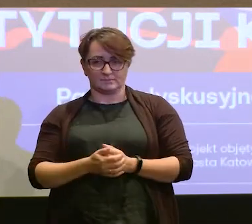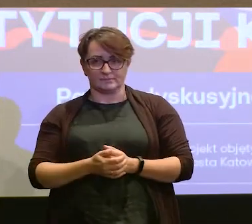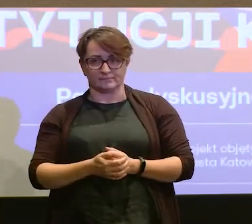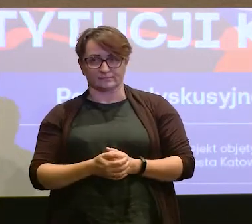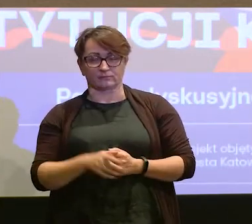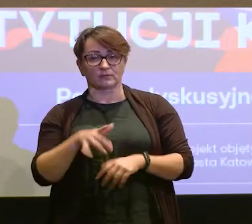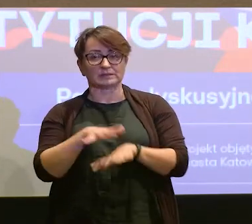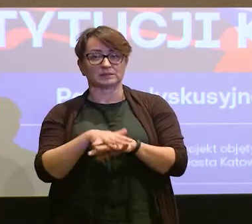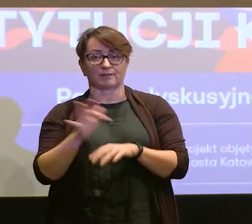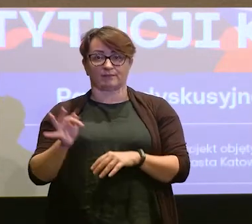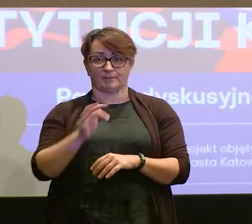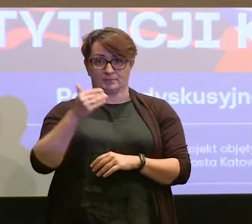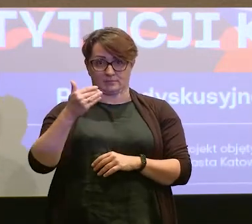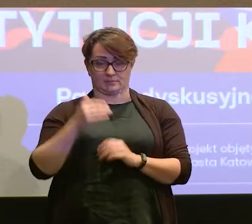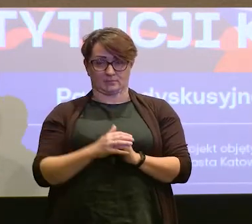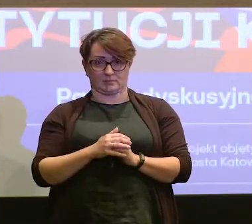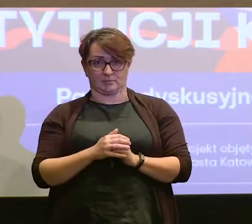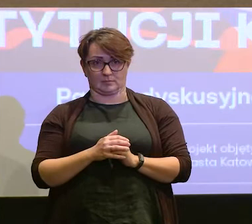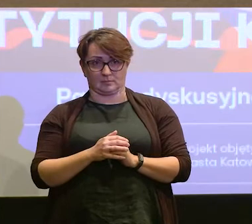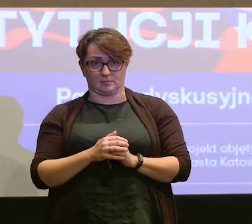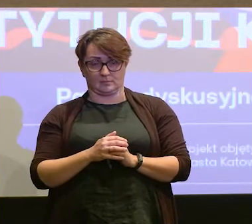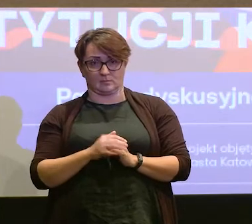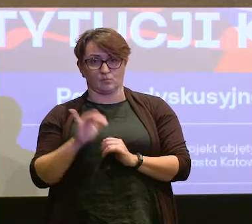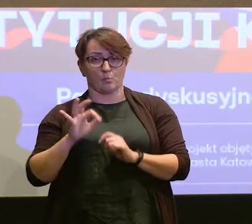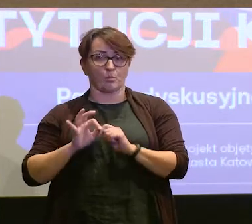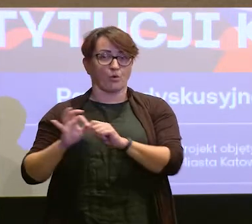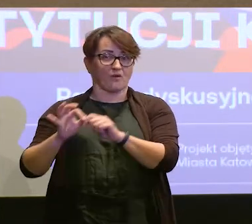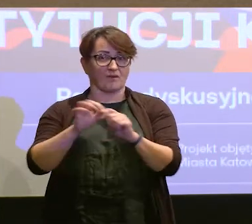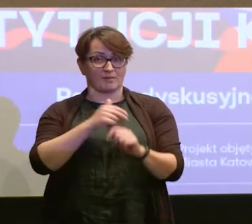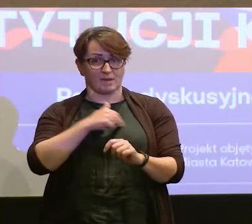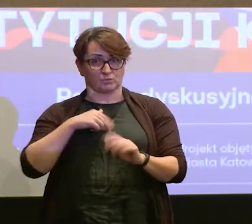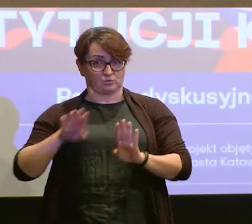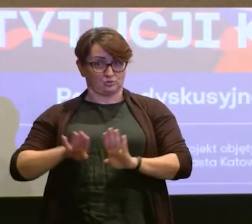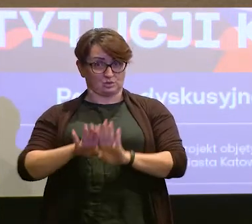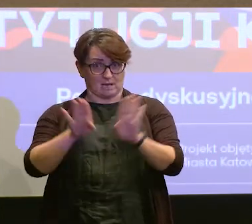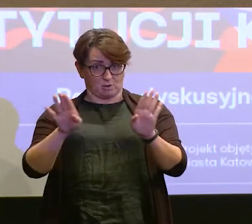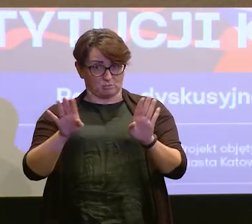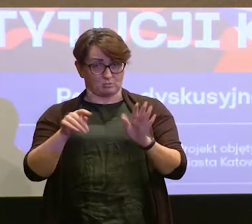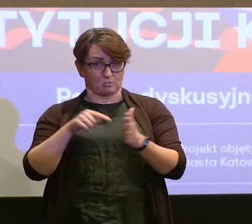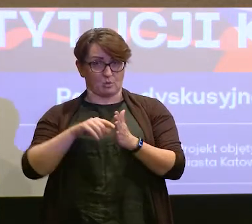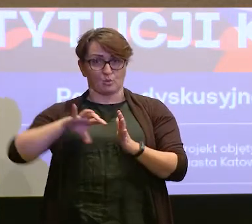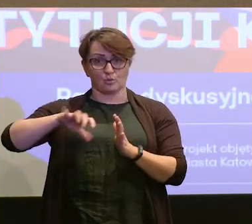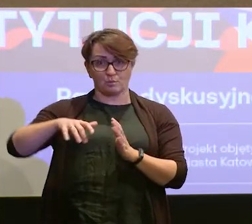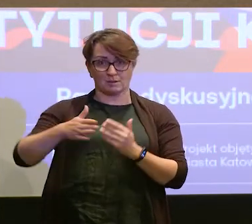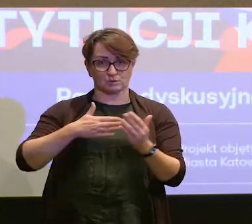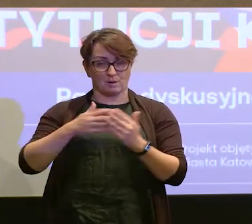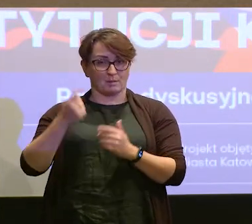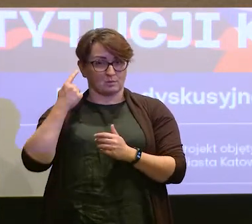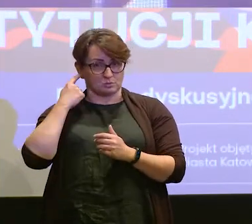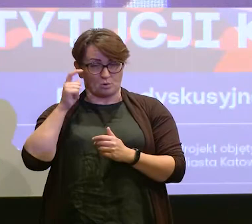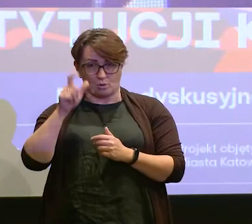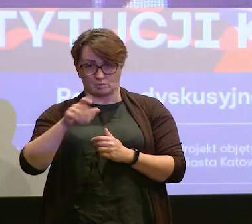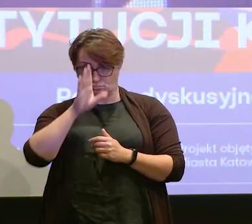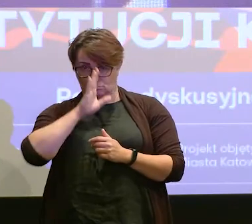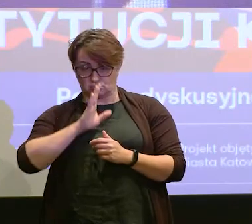Systemy FM, gdy wprowadzamy i oprowadzamy po naszym muzeum grupy osób słabosłyszących,